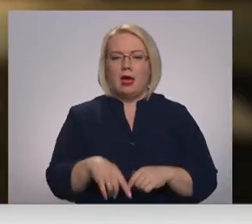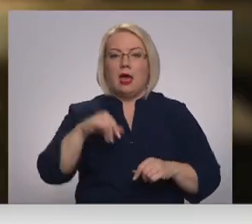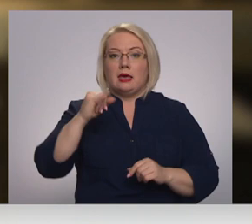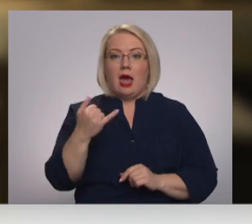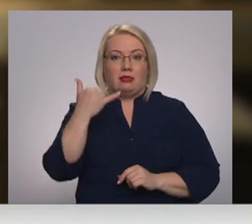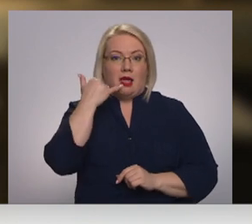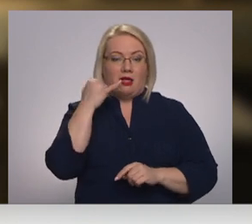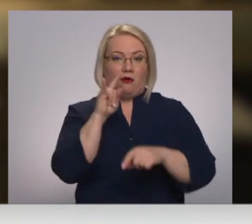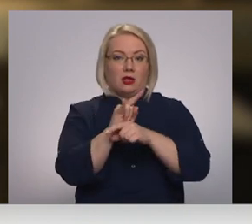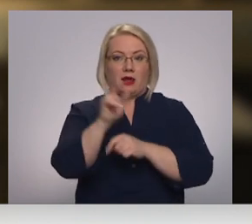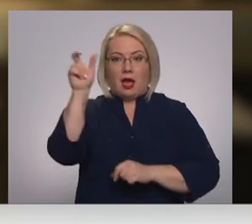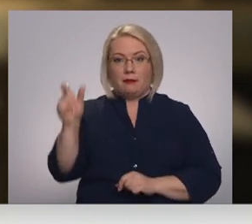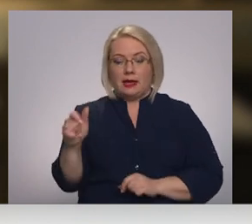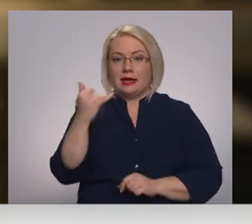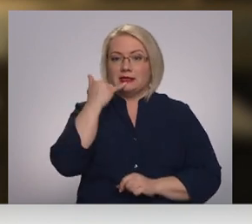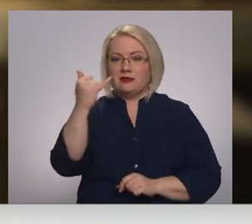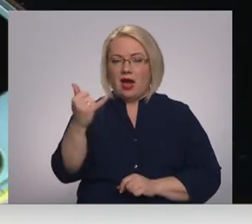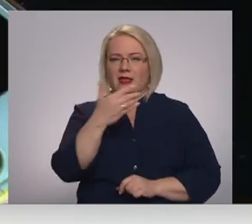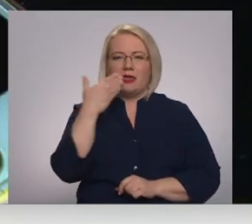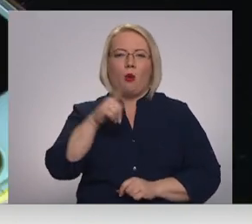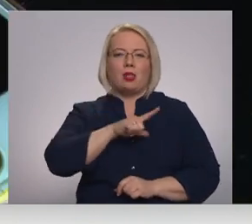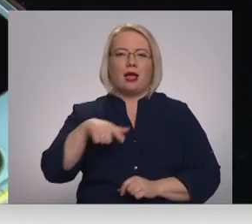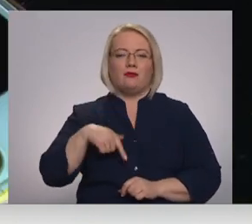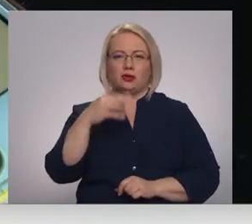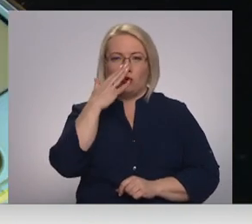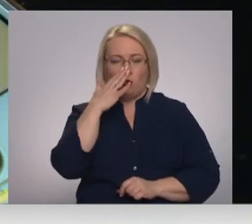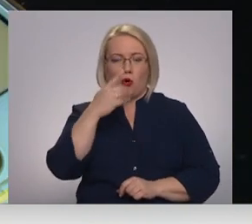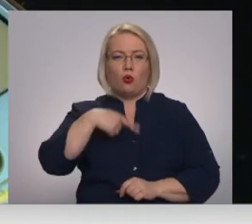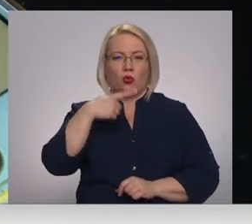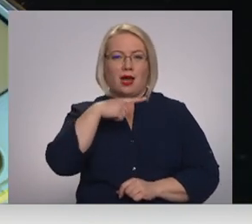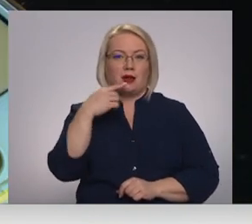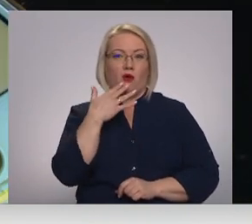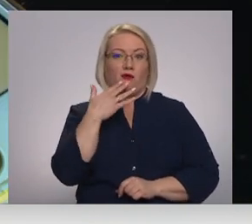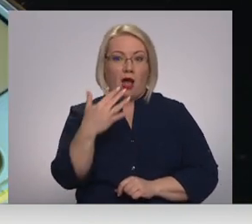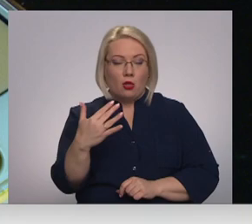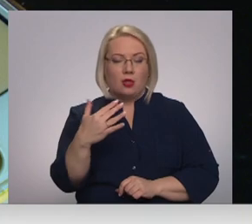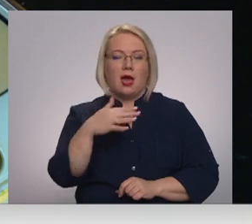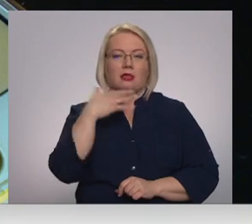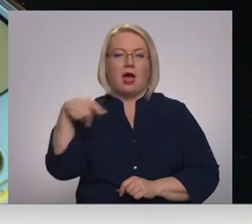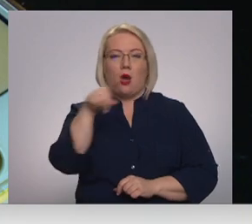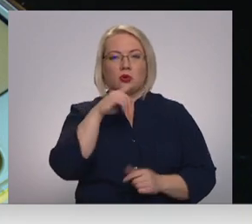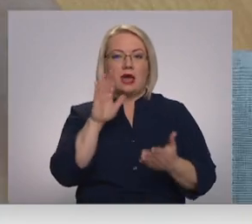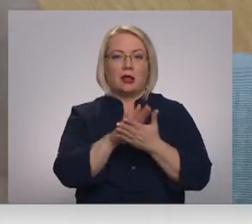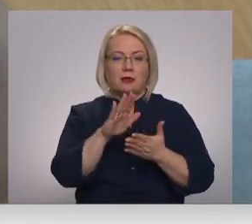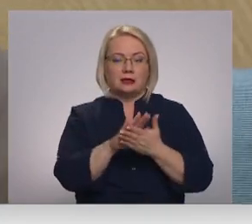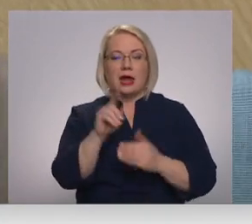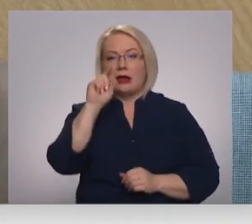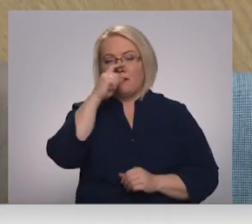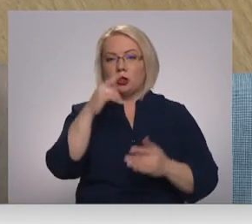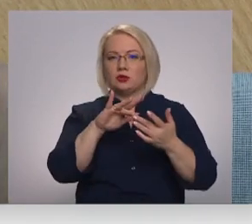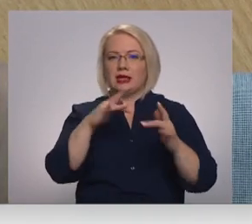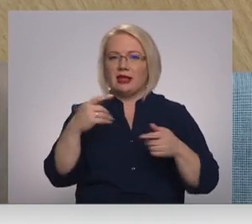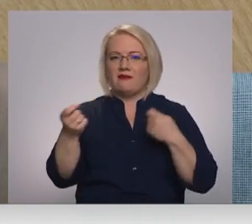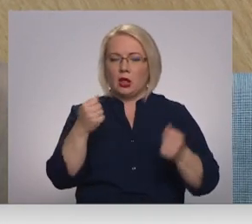telefonu krāpniekus, kas zvana ne no Latvijas numuriem un bieži runā krieviski, liela daļa cilvēku atpazītu, ar viltusi internetu veikliem ir